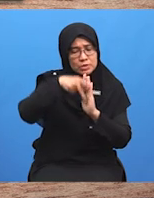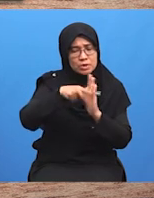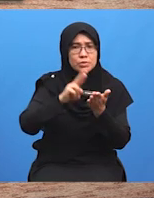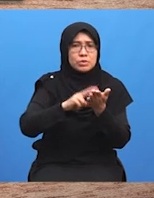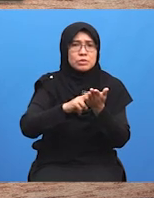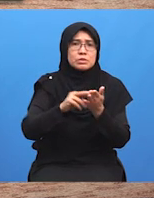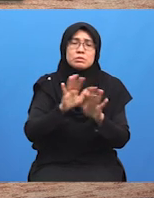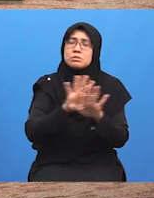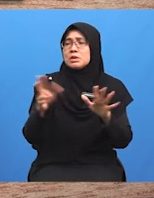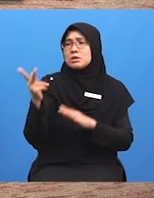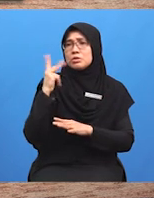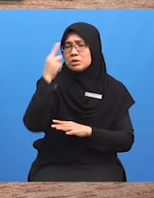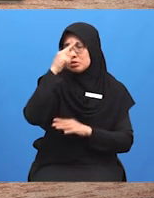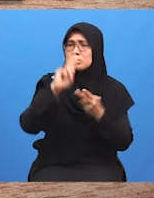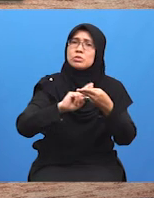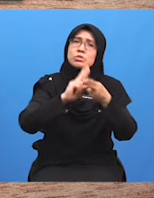perundingan